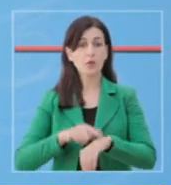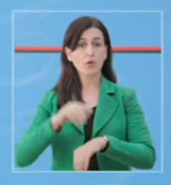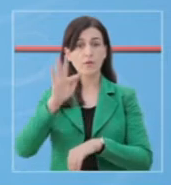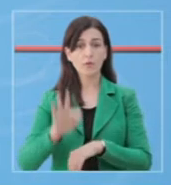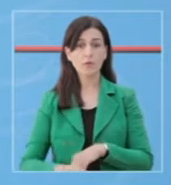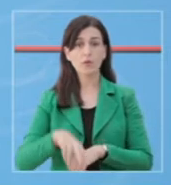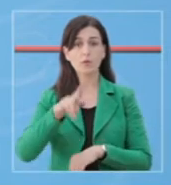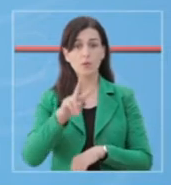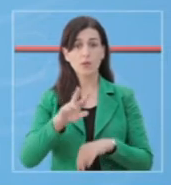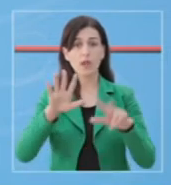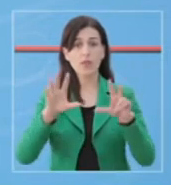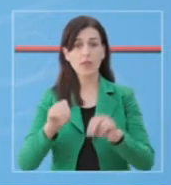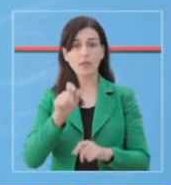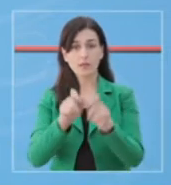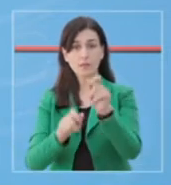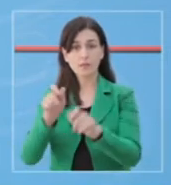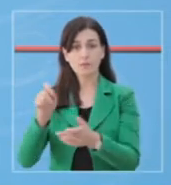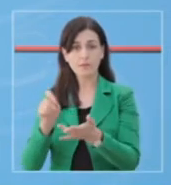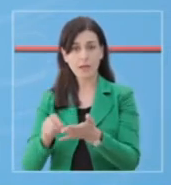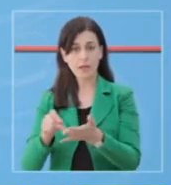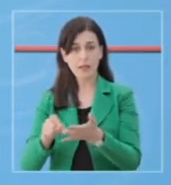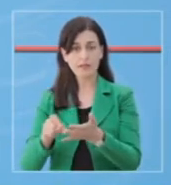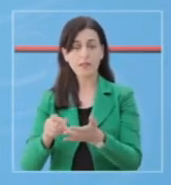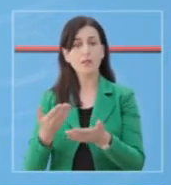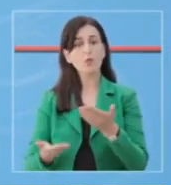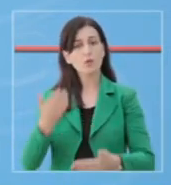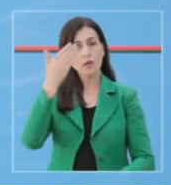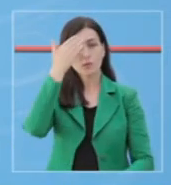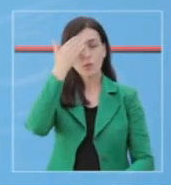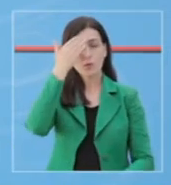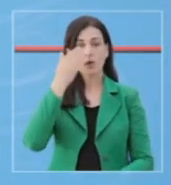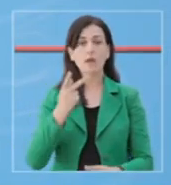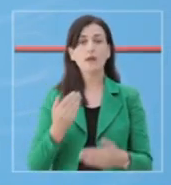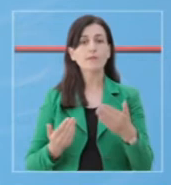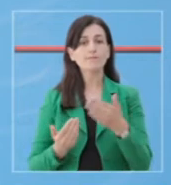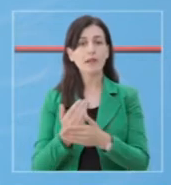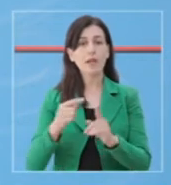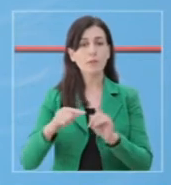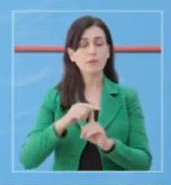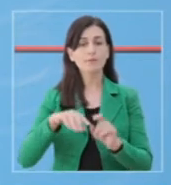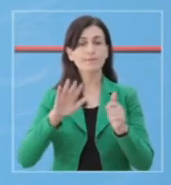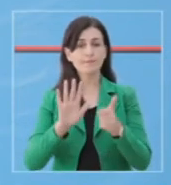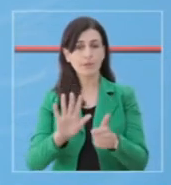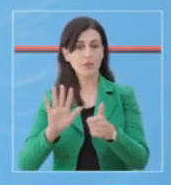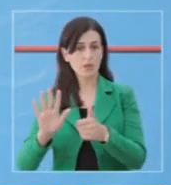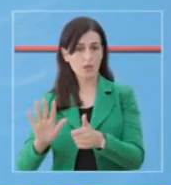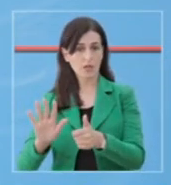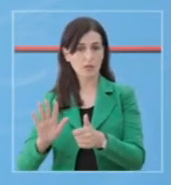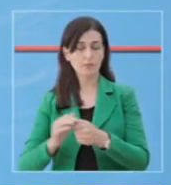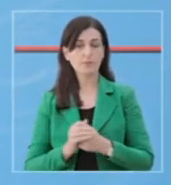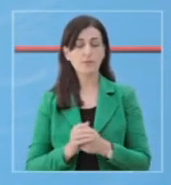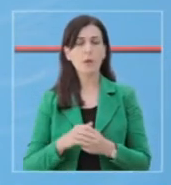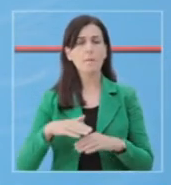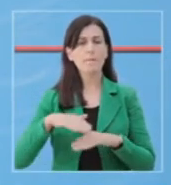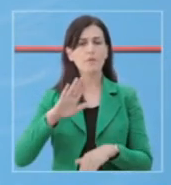kryer 280 testime për të dyshuar të prekur me COVID-19, nga të cilët janë konfirmuar 66 raste pozitiv.